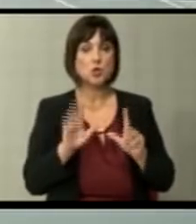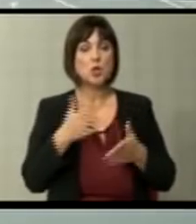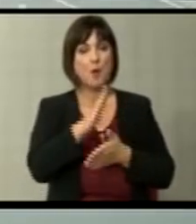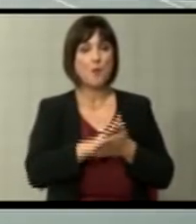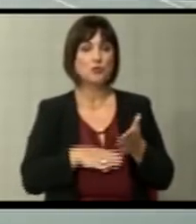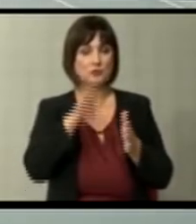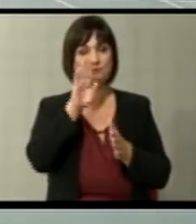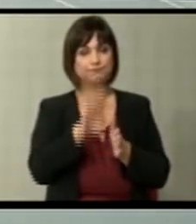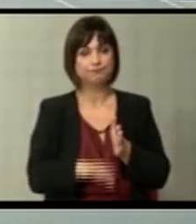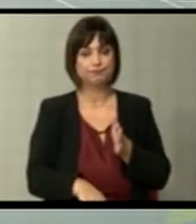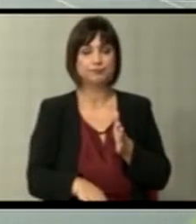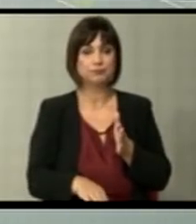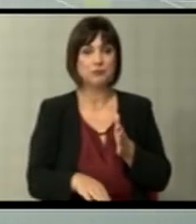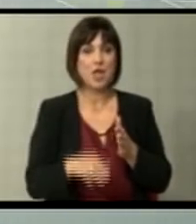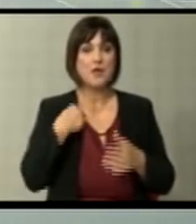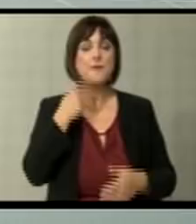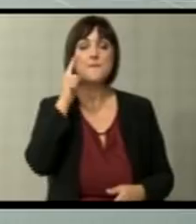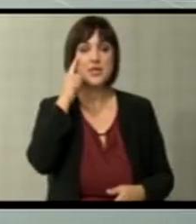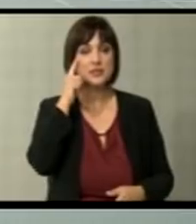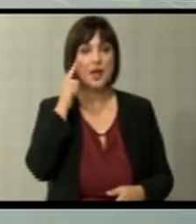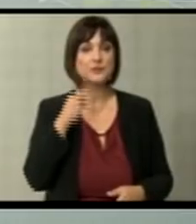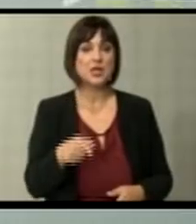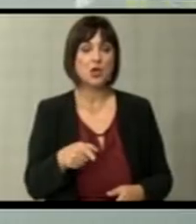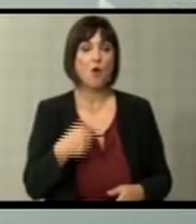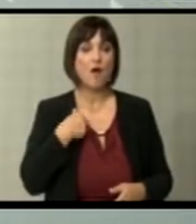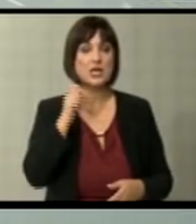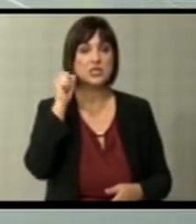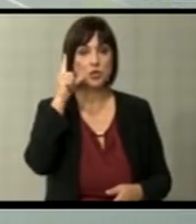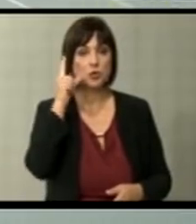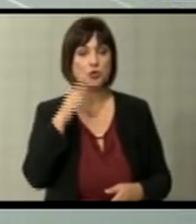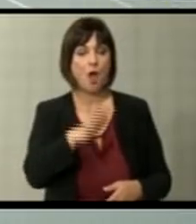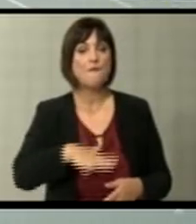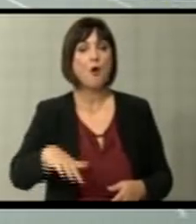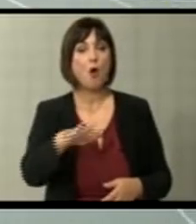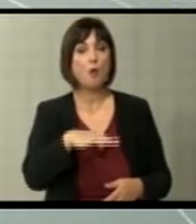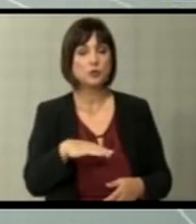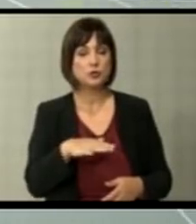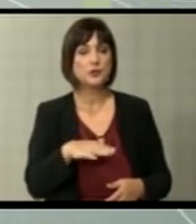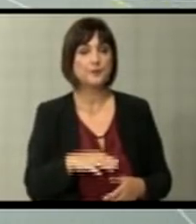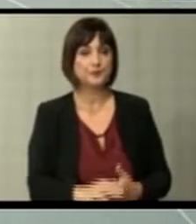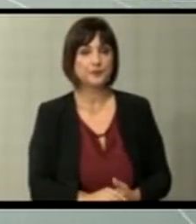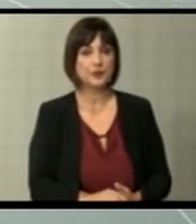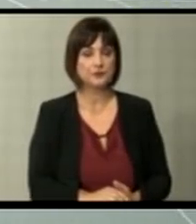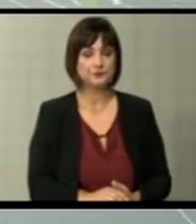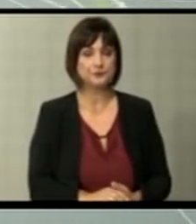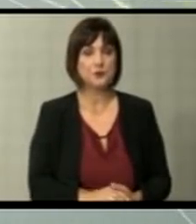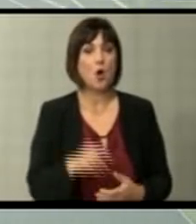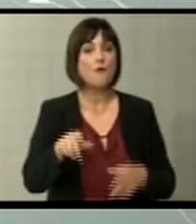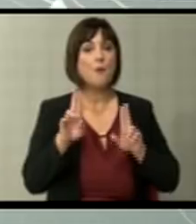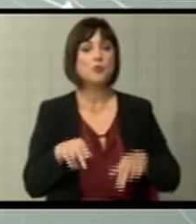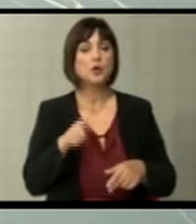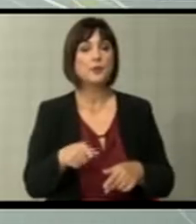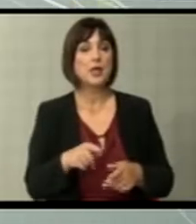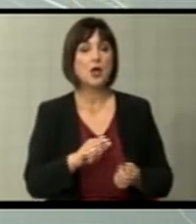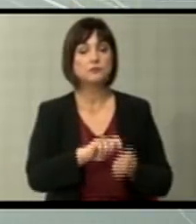да опаѓа, објективно. Мислам дека тоа ќе се случи во обштеството. Несомнено ќе... Тоа може да биде